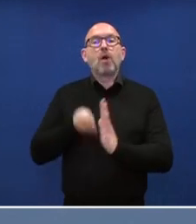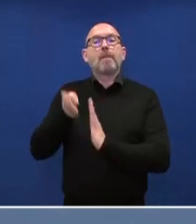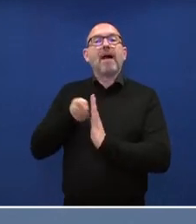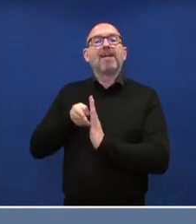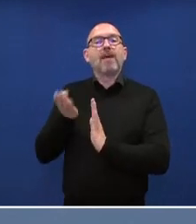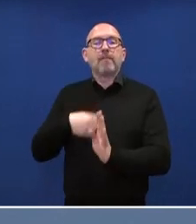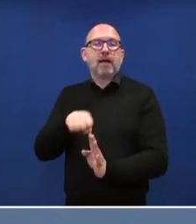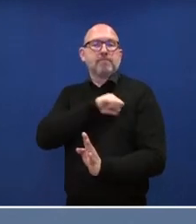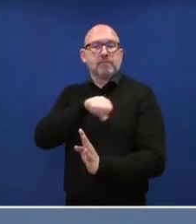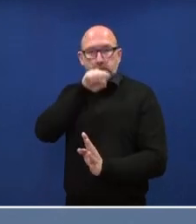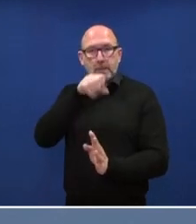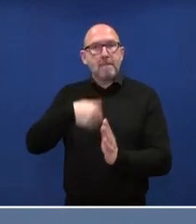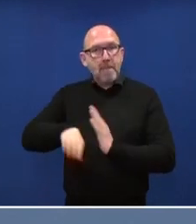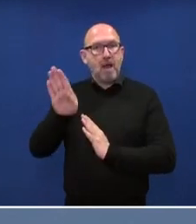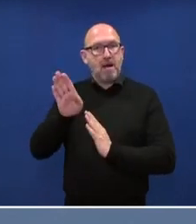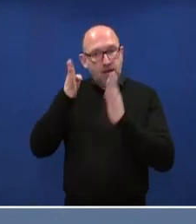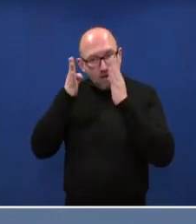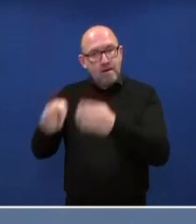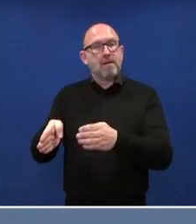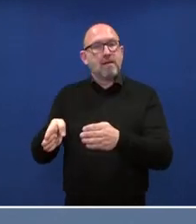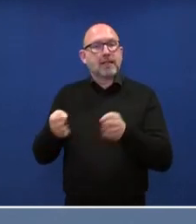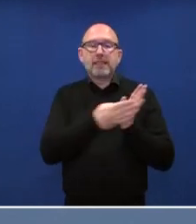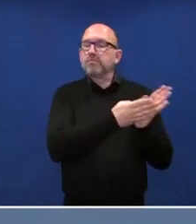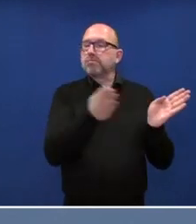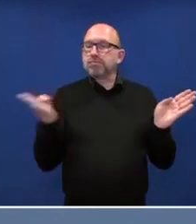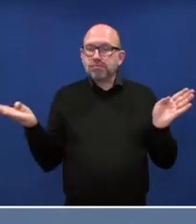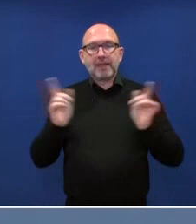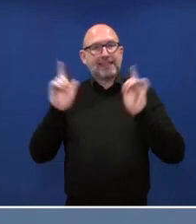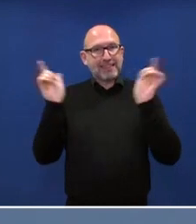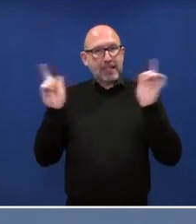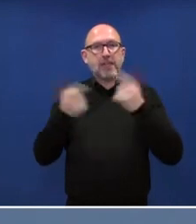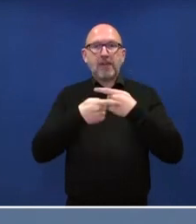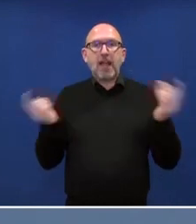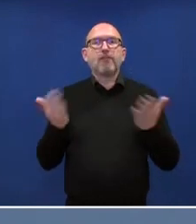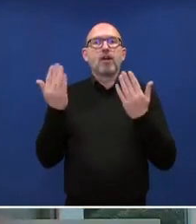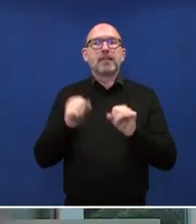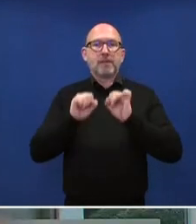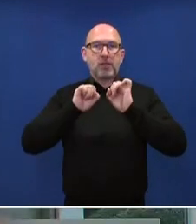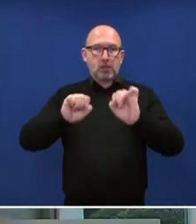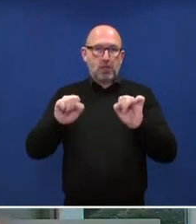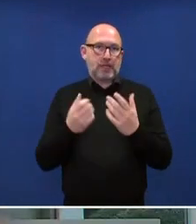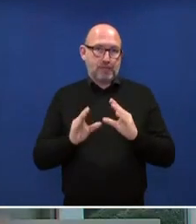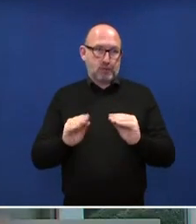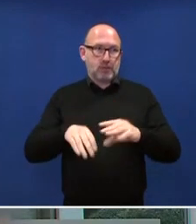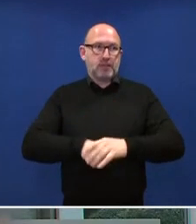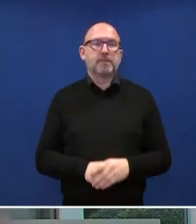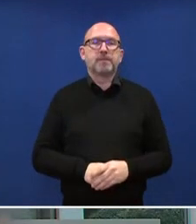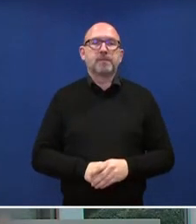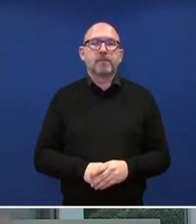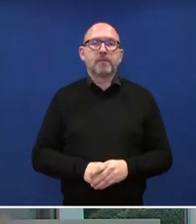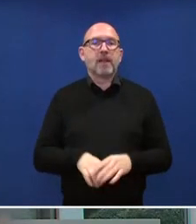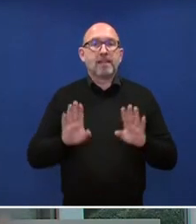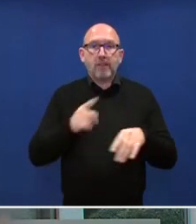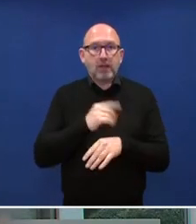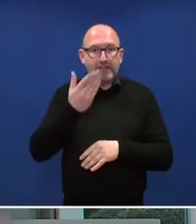attraktiver, damit am Ende alle, also die gesamte Gesellschaft zum Klimaschutz beitragen kann. Man sollte dabei nicht vergessen, wir stehen